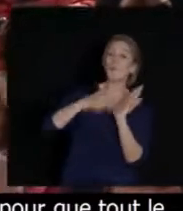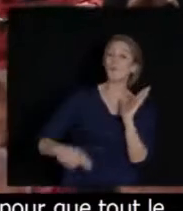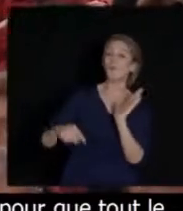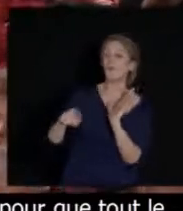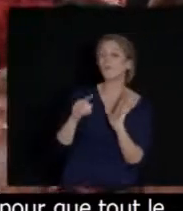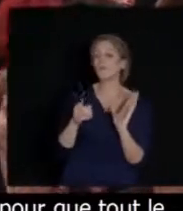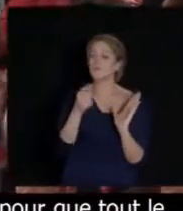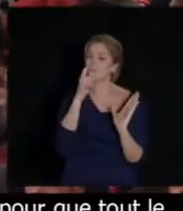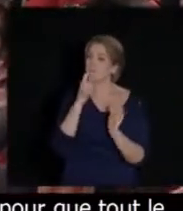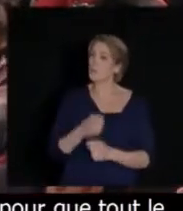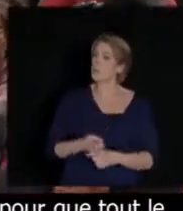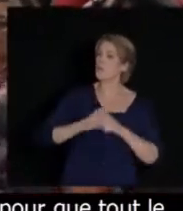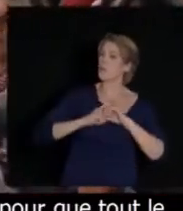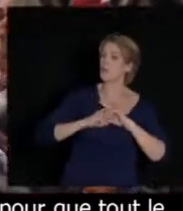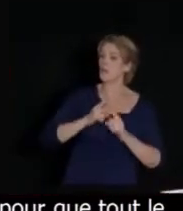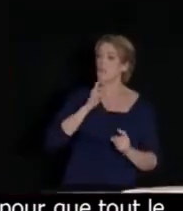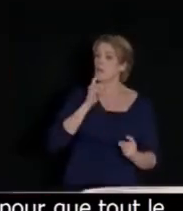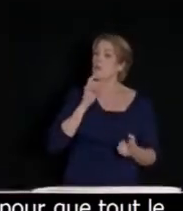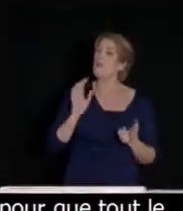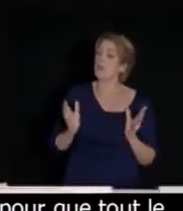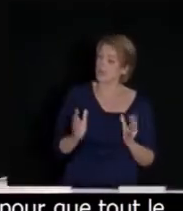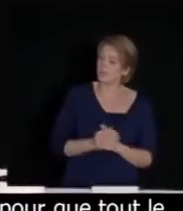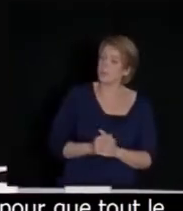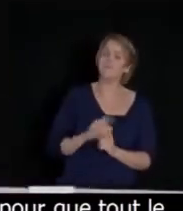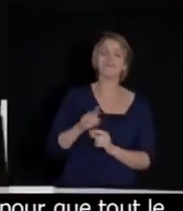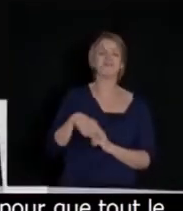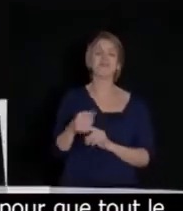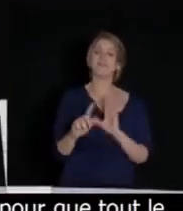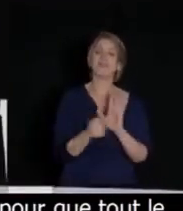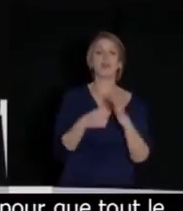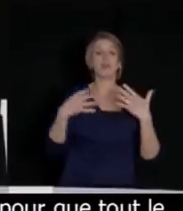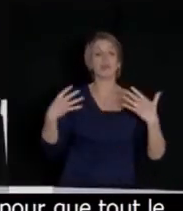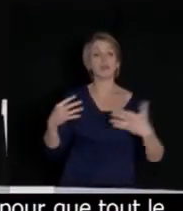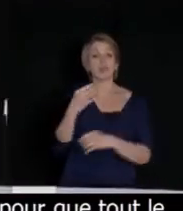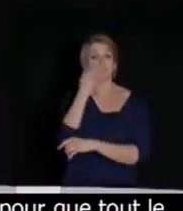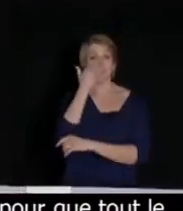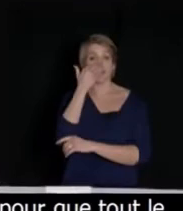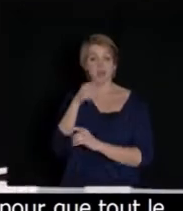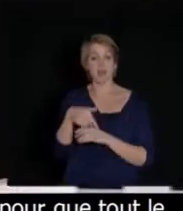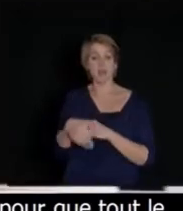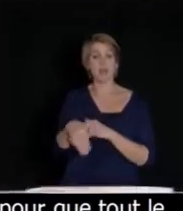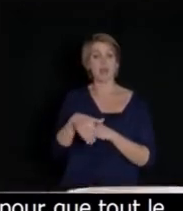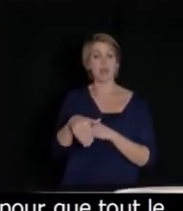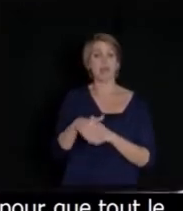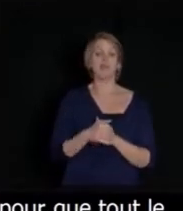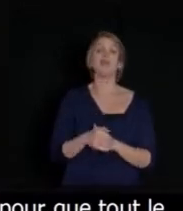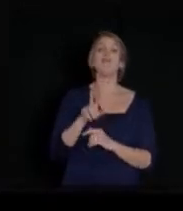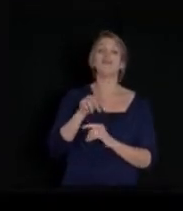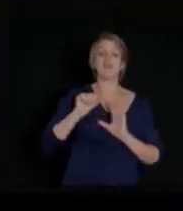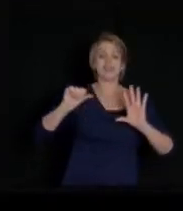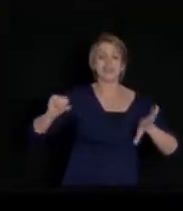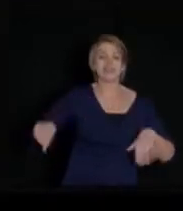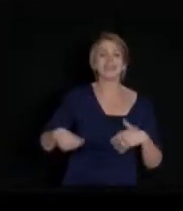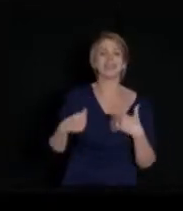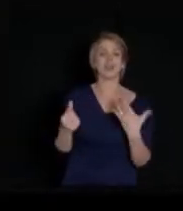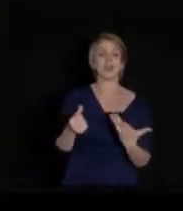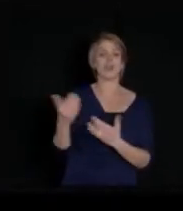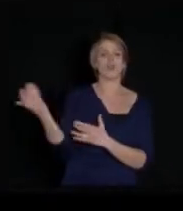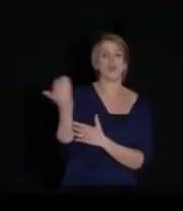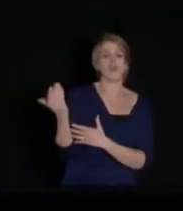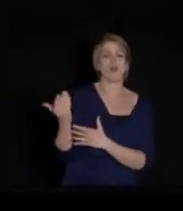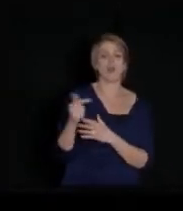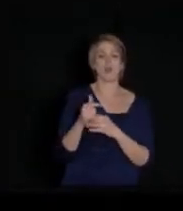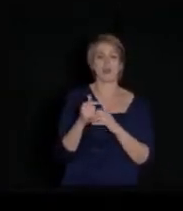Ceux qui ayant lu n'y trouveraient pas encore tout à fait leur compte jeudi. Le 19 février prochain, nous passerons 6 heures